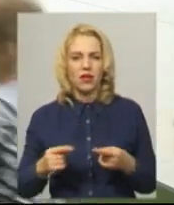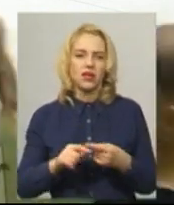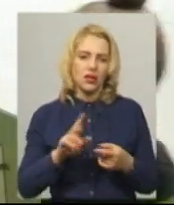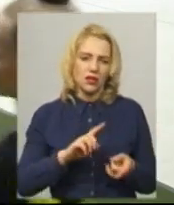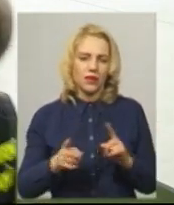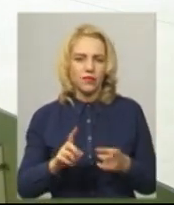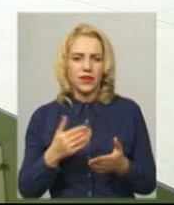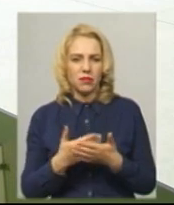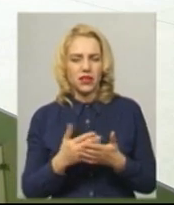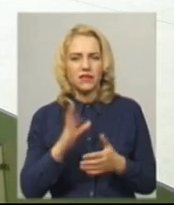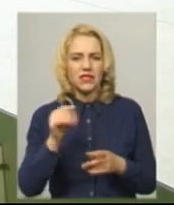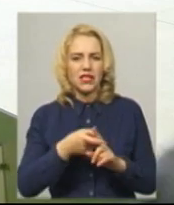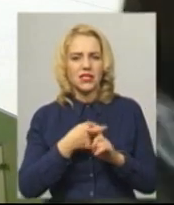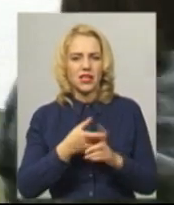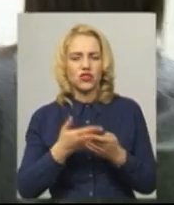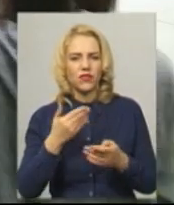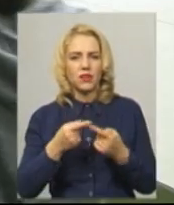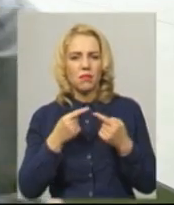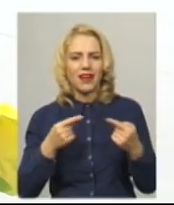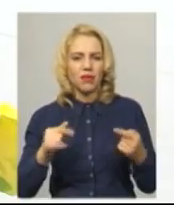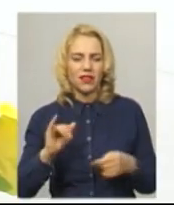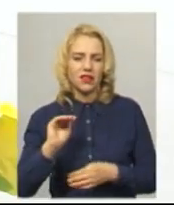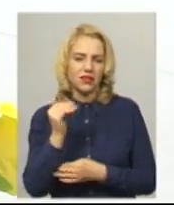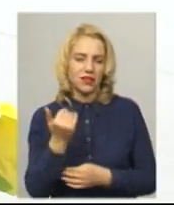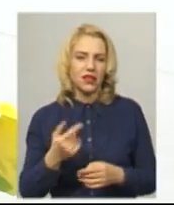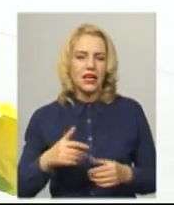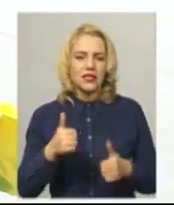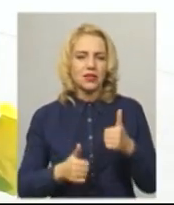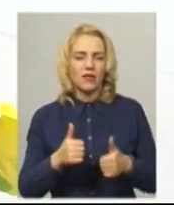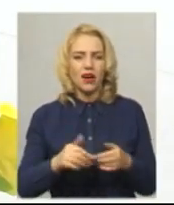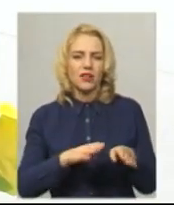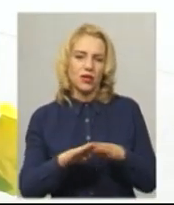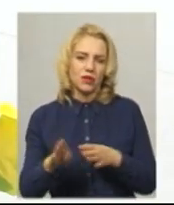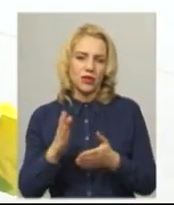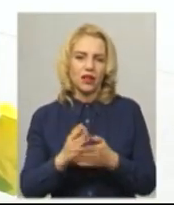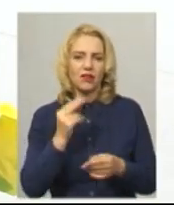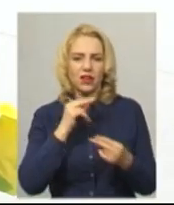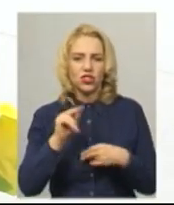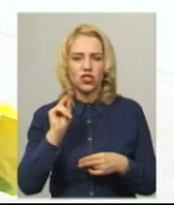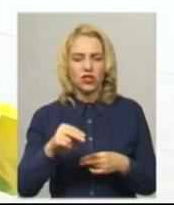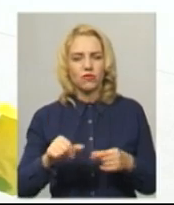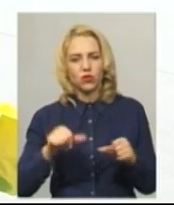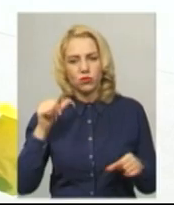наприклад. Це залежить від предмету і від дитини. Змагання рівнем стали краще, ніж в тому році.